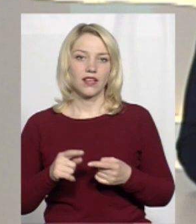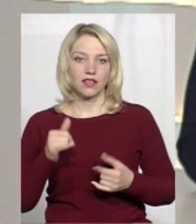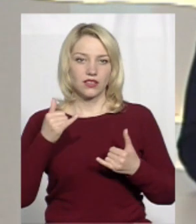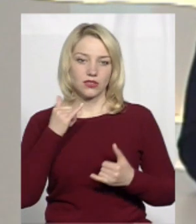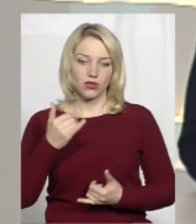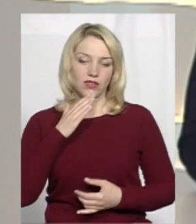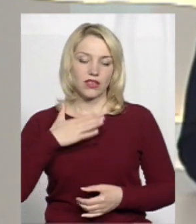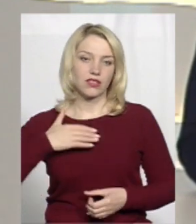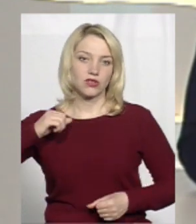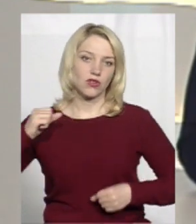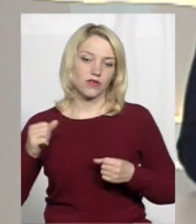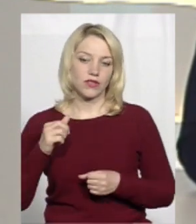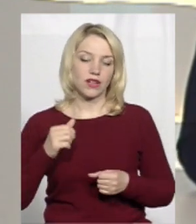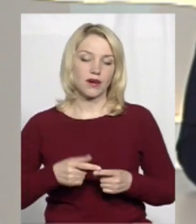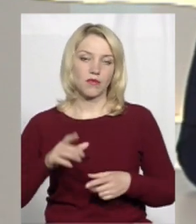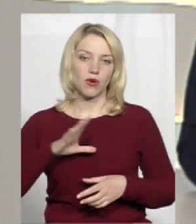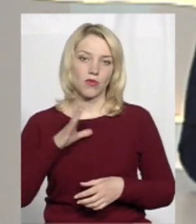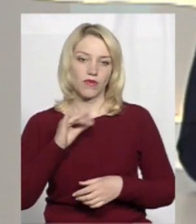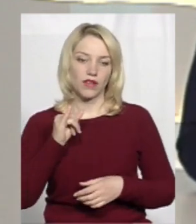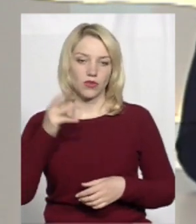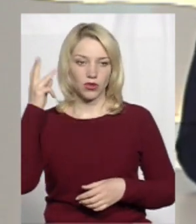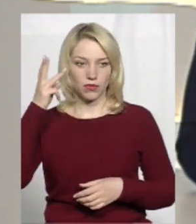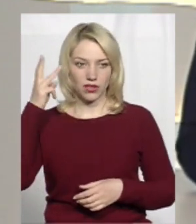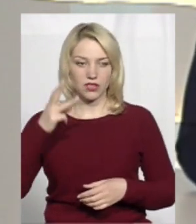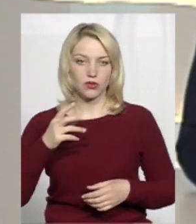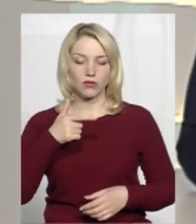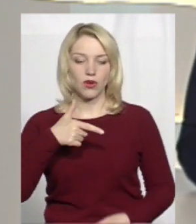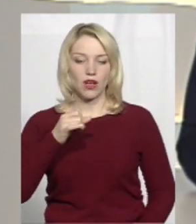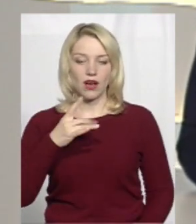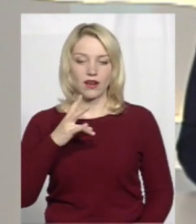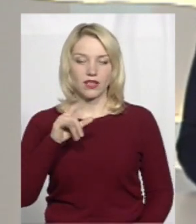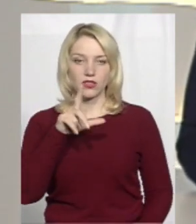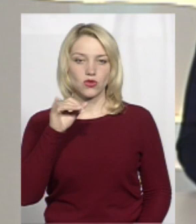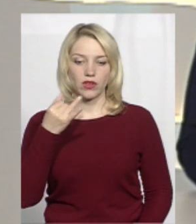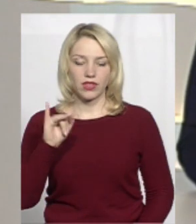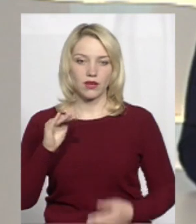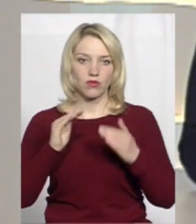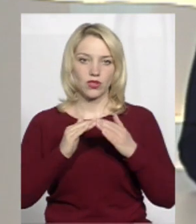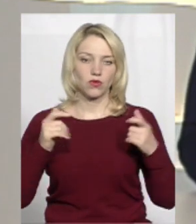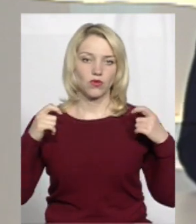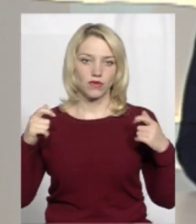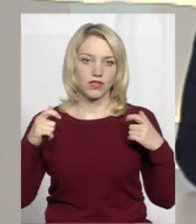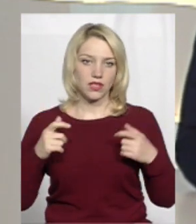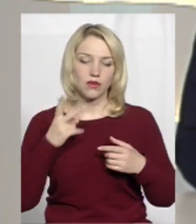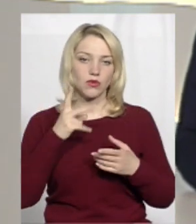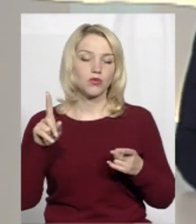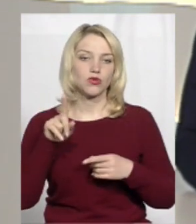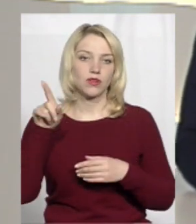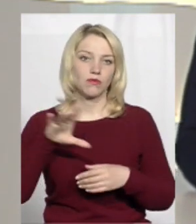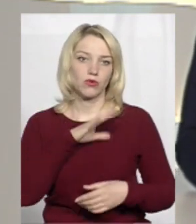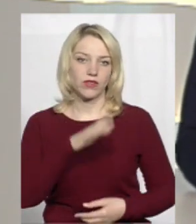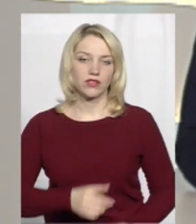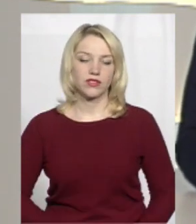колега Леся Боровець побувала у Хмельницькому гарнізонному будинку офіцерів. Давайте подивимося, що там